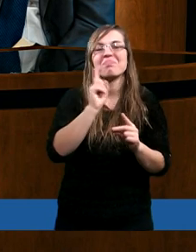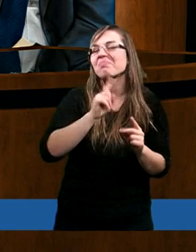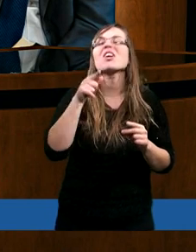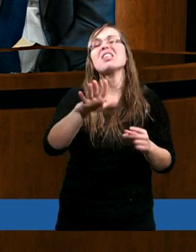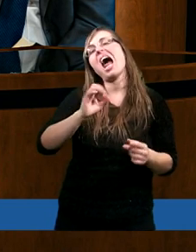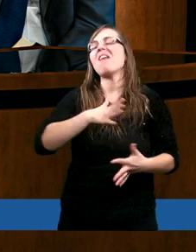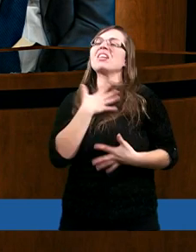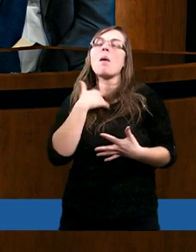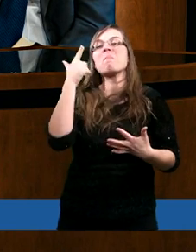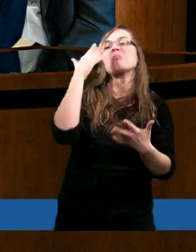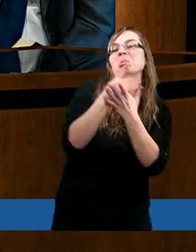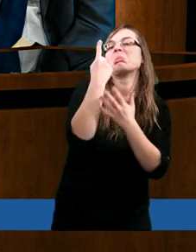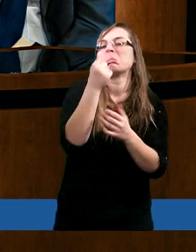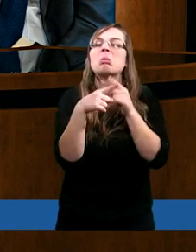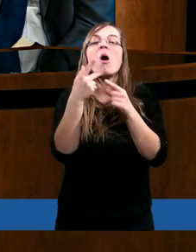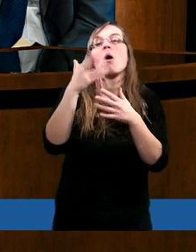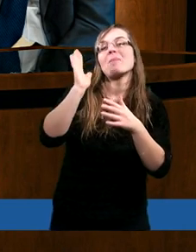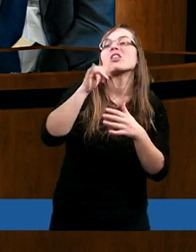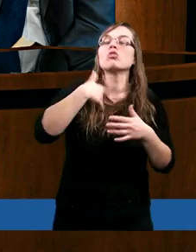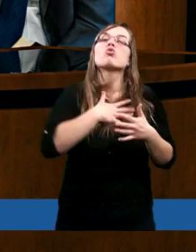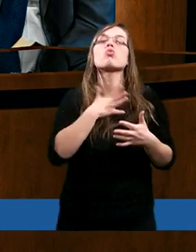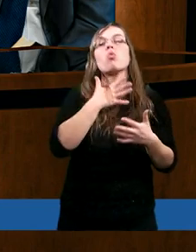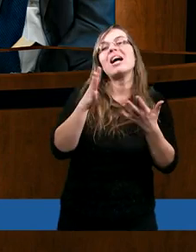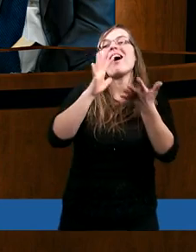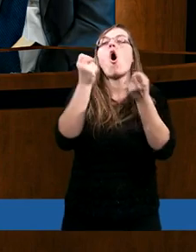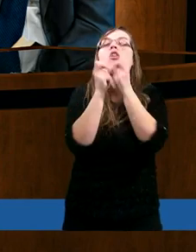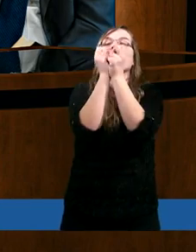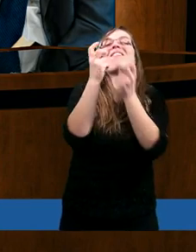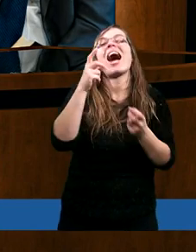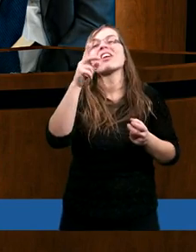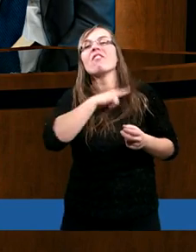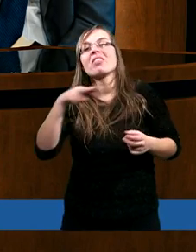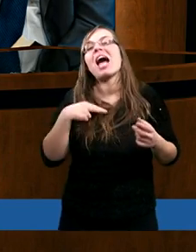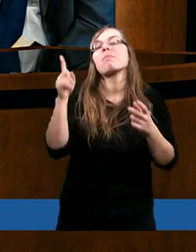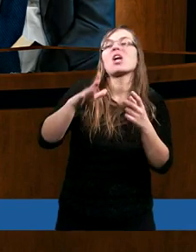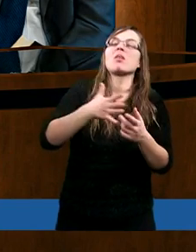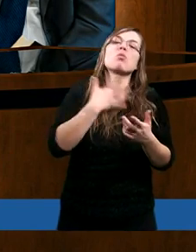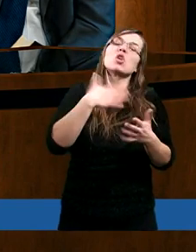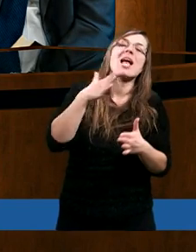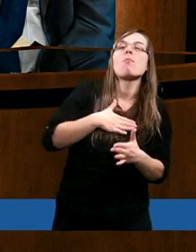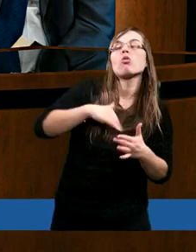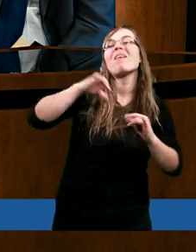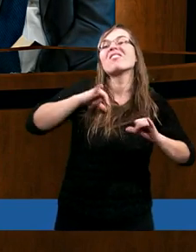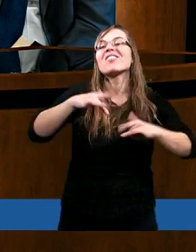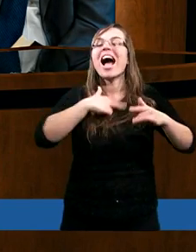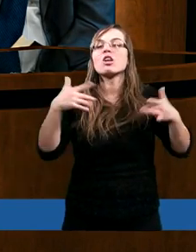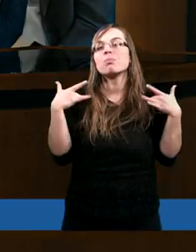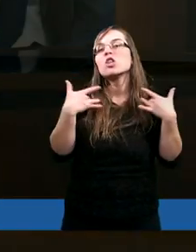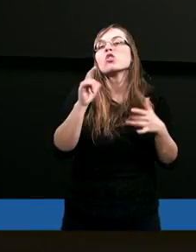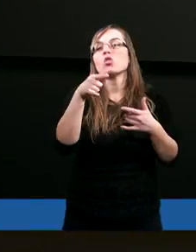wam wydaje. Jak długo jeszcze będziemy odkrywać w sobie coś, co nawet nam się nie podoba,